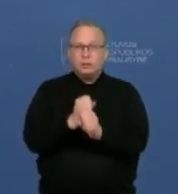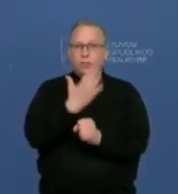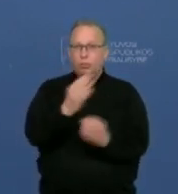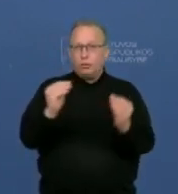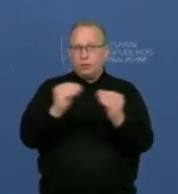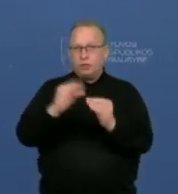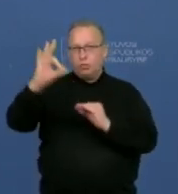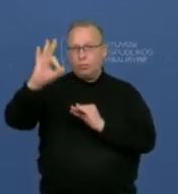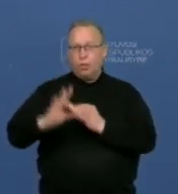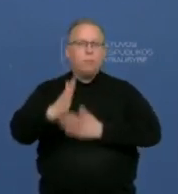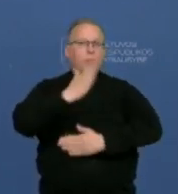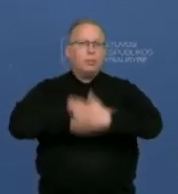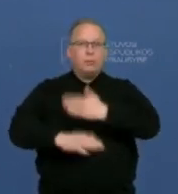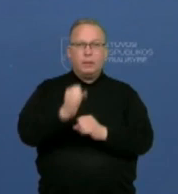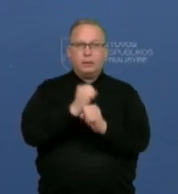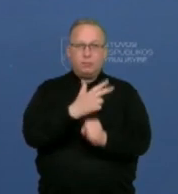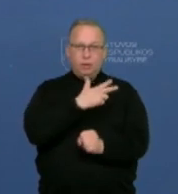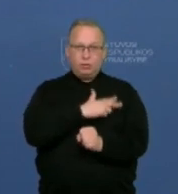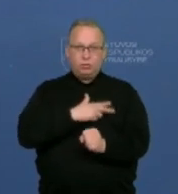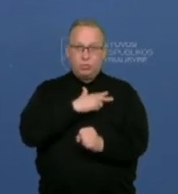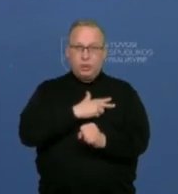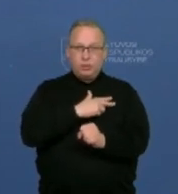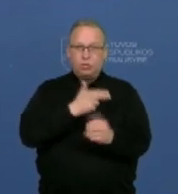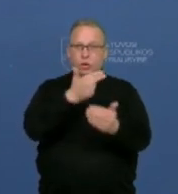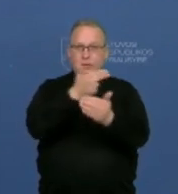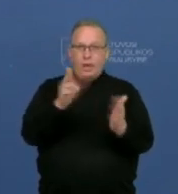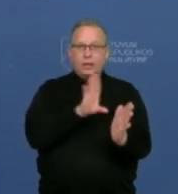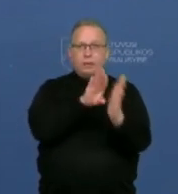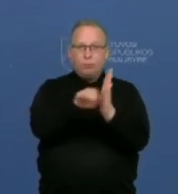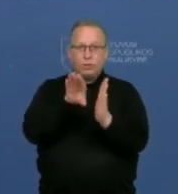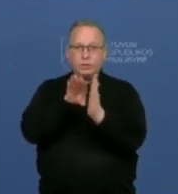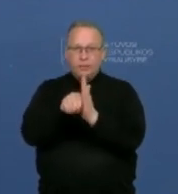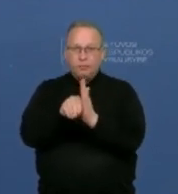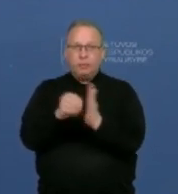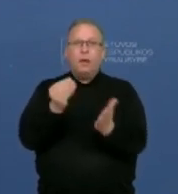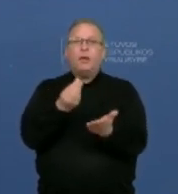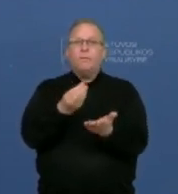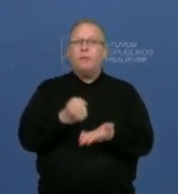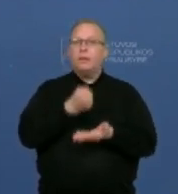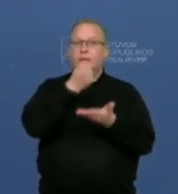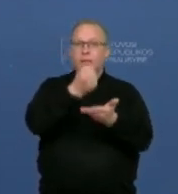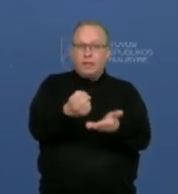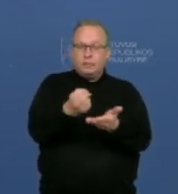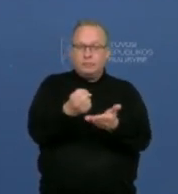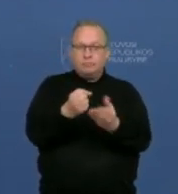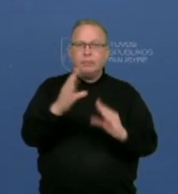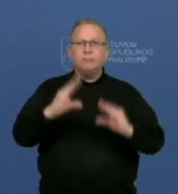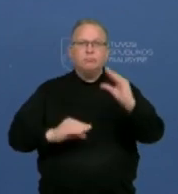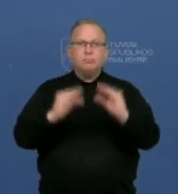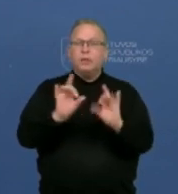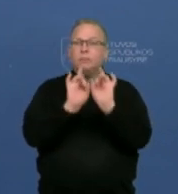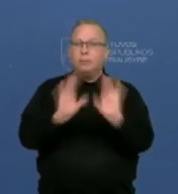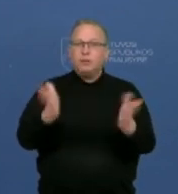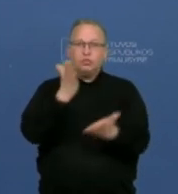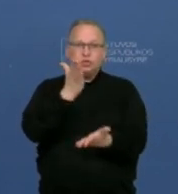10 procentų neįgalių jų dirba socialinėse įmonėse. Tačiau finansavimas vis dar neproporcingai didelis